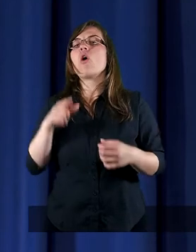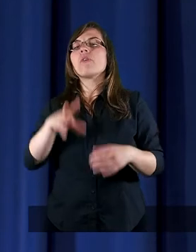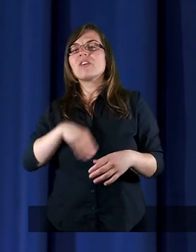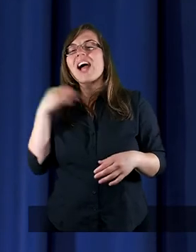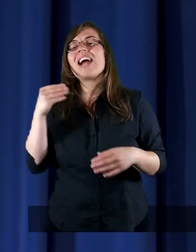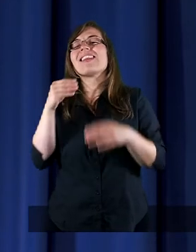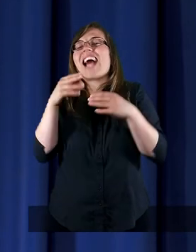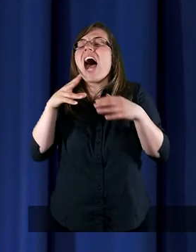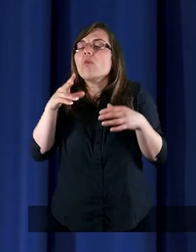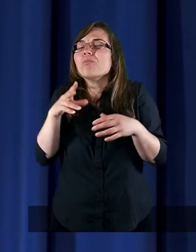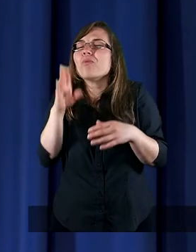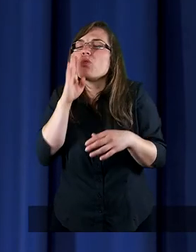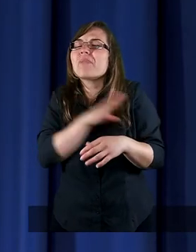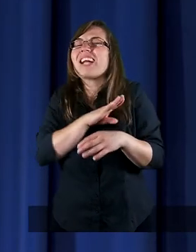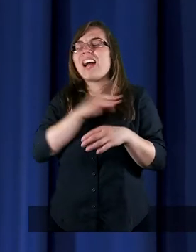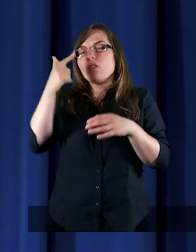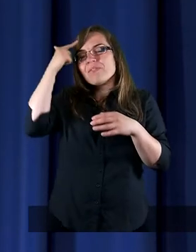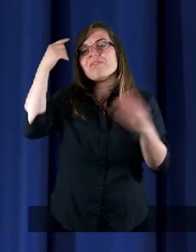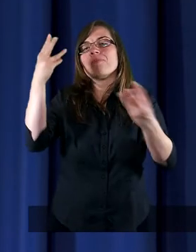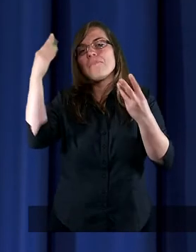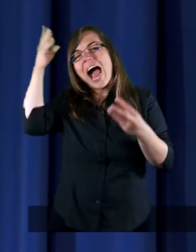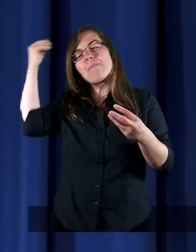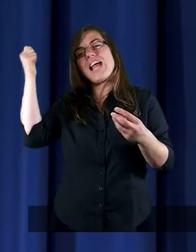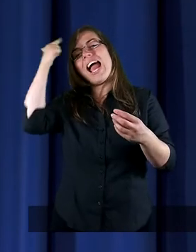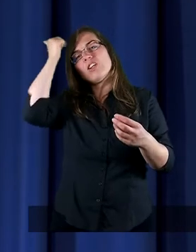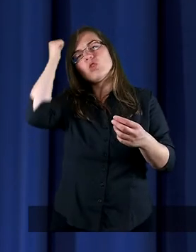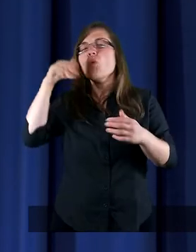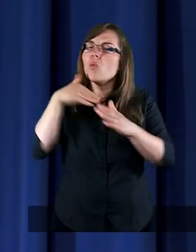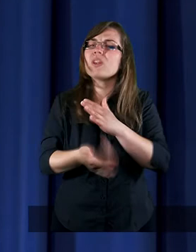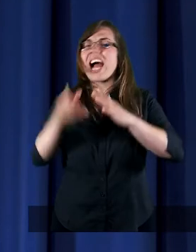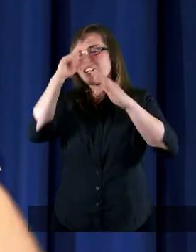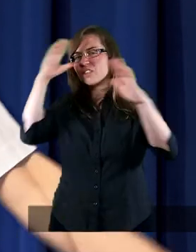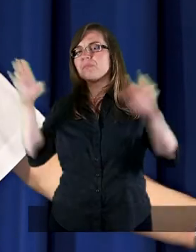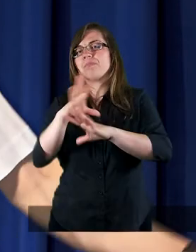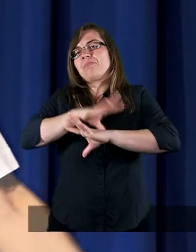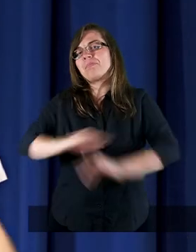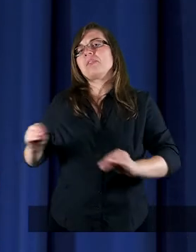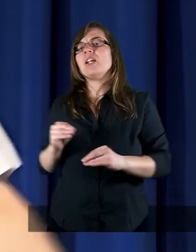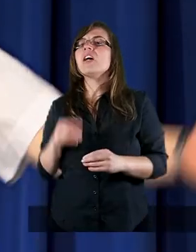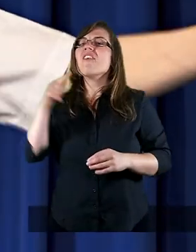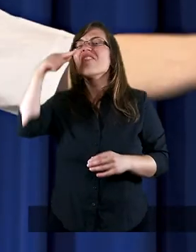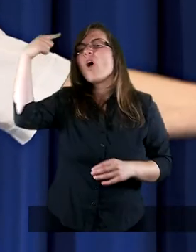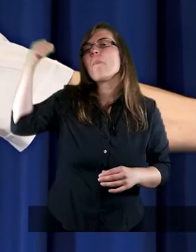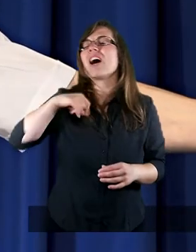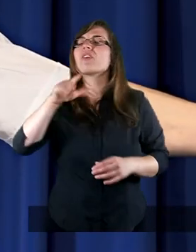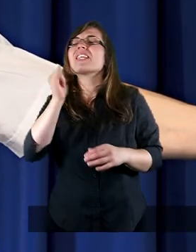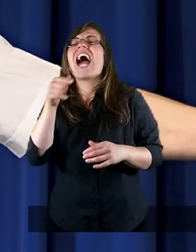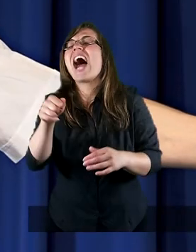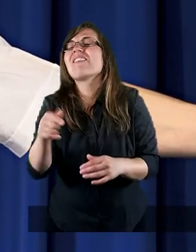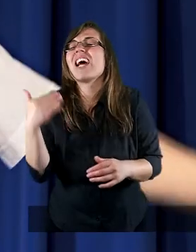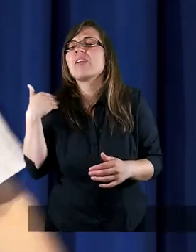pamięci. W naszym życiu, w Bożym Kościele. I wyobraźcie sobie, jak wtedy